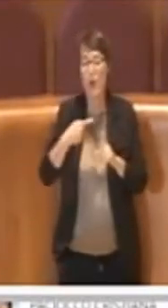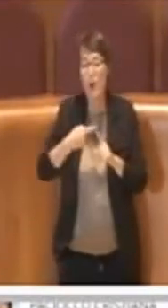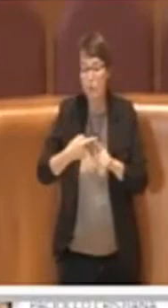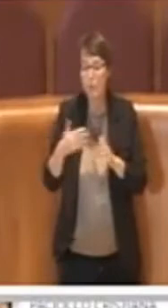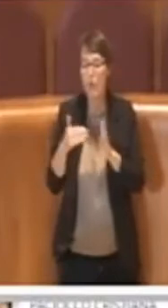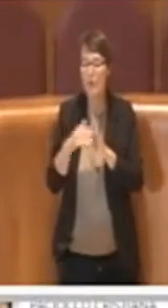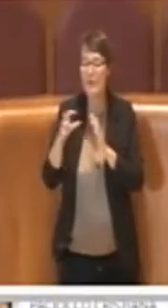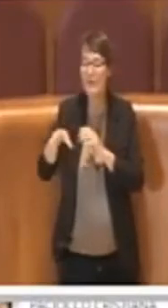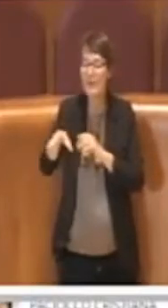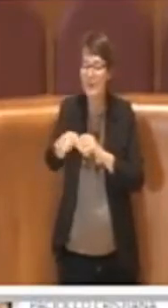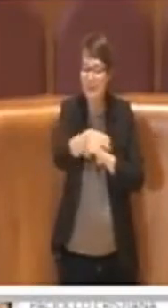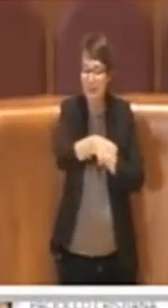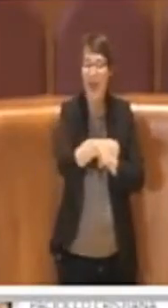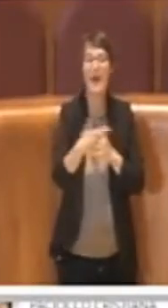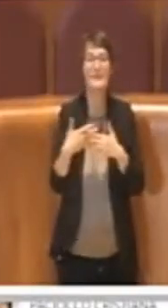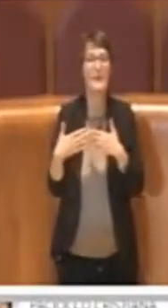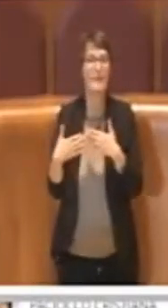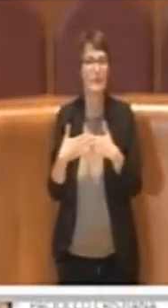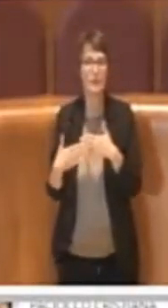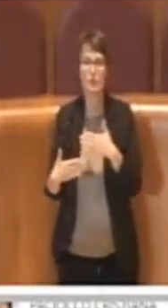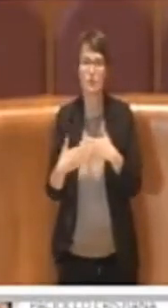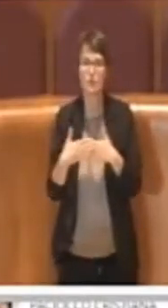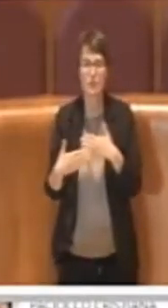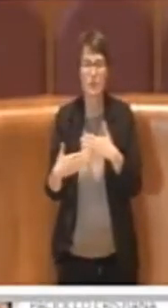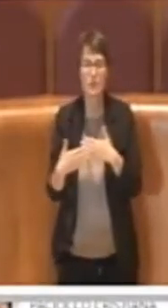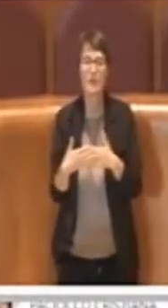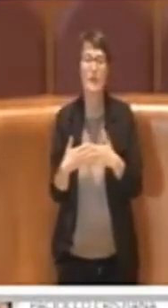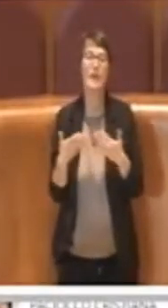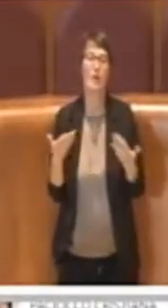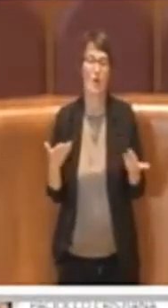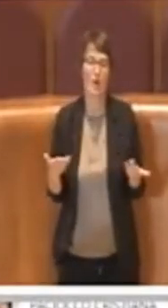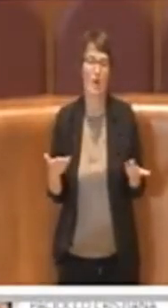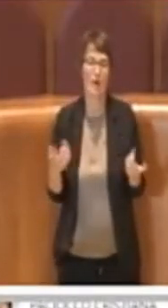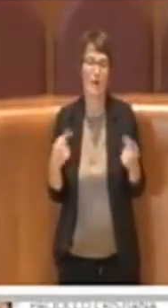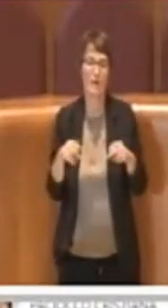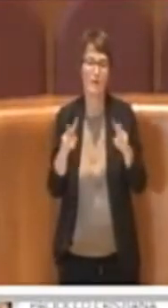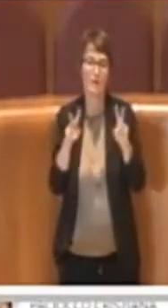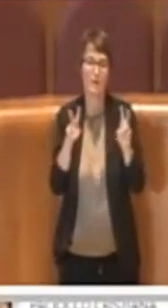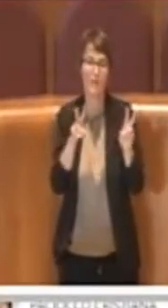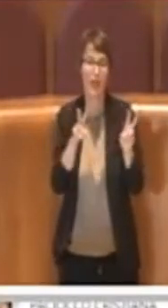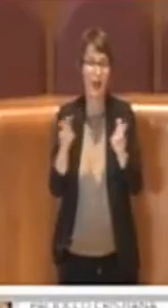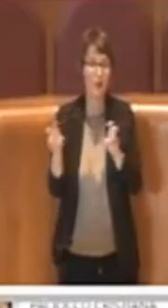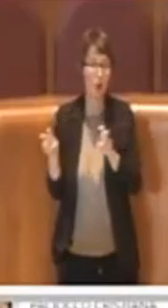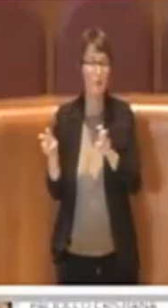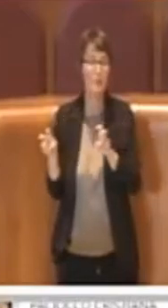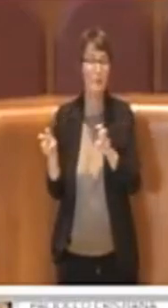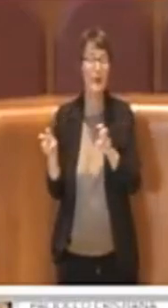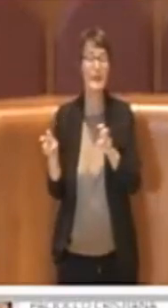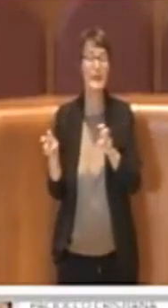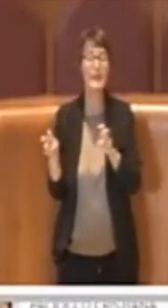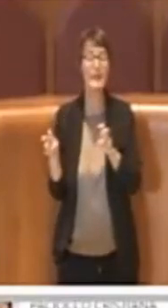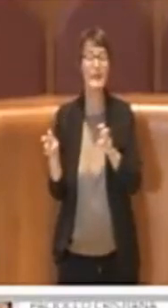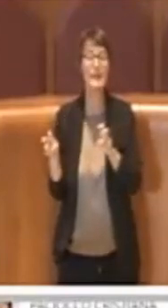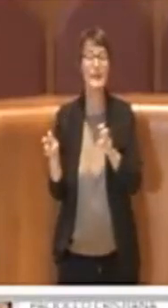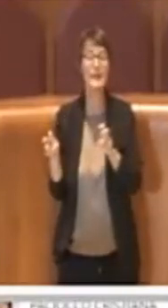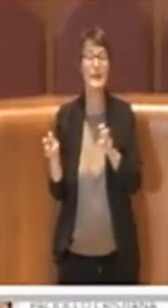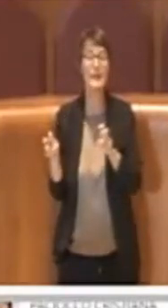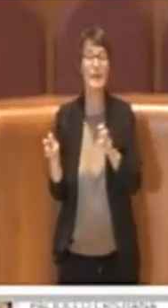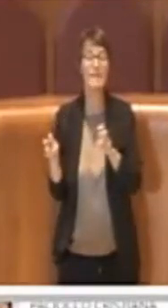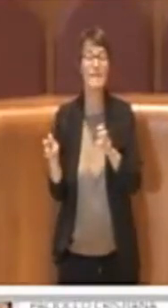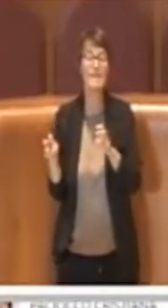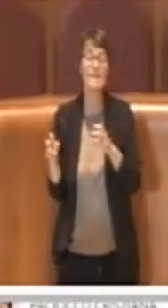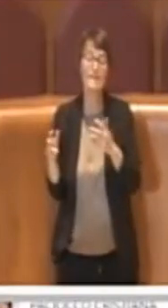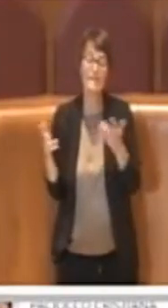dei quartieri rimitrofi, tutta una serie di argomenti che fanno capire che lì dove già